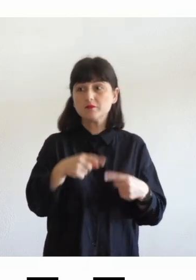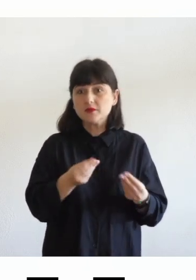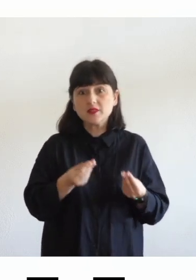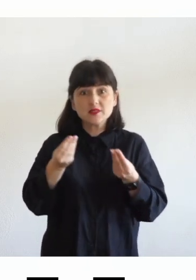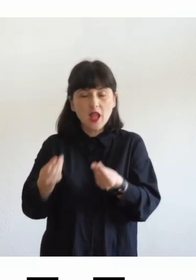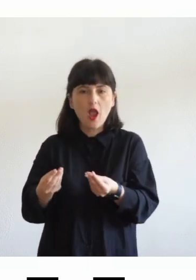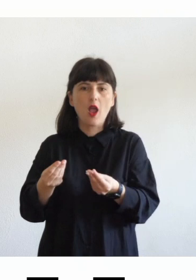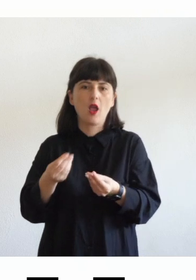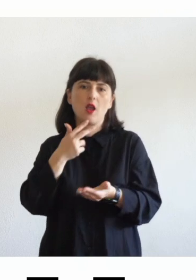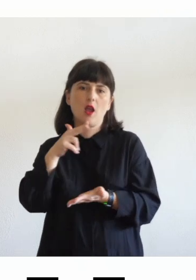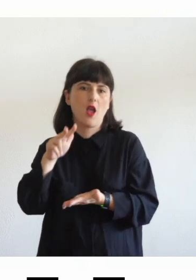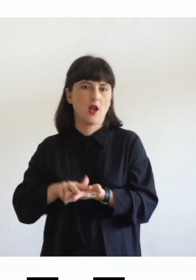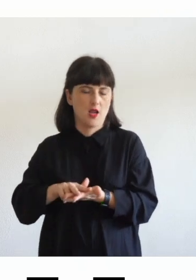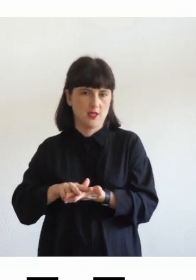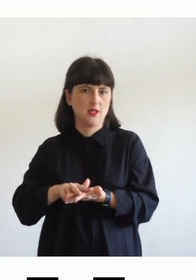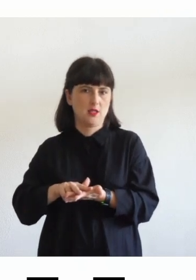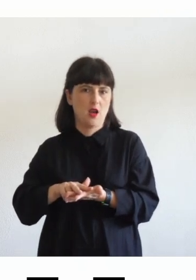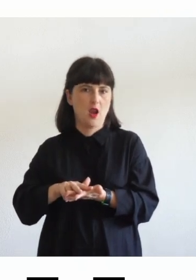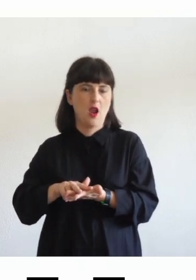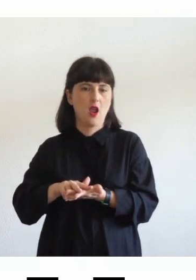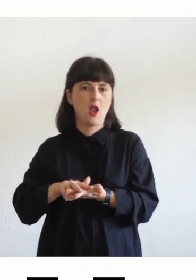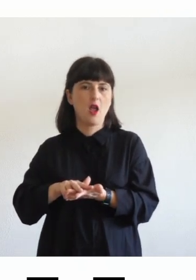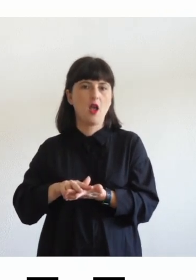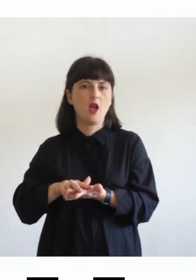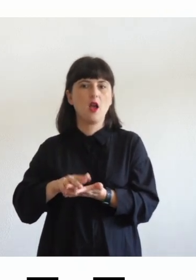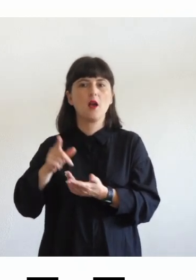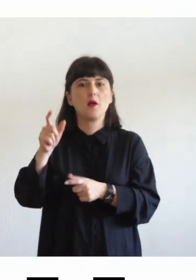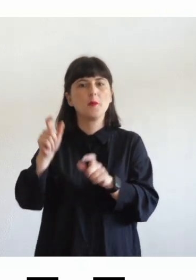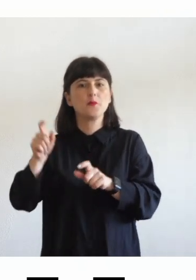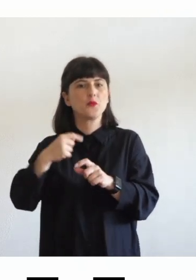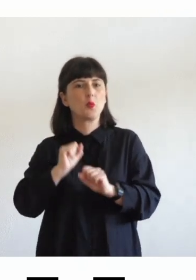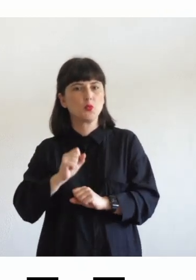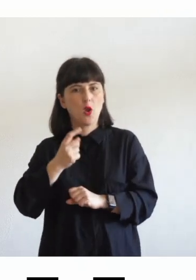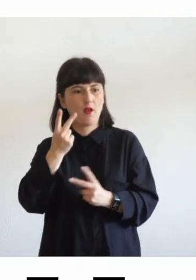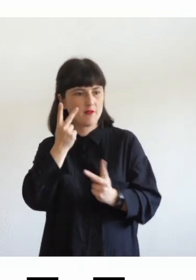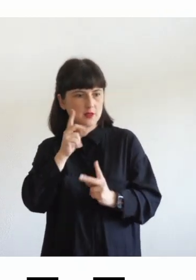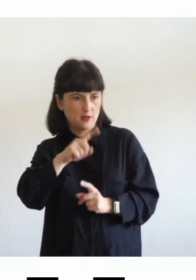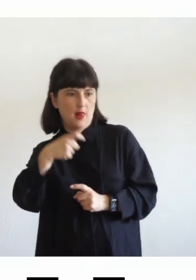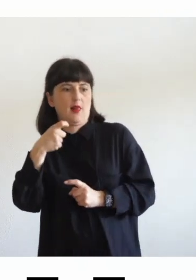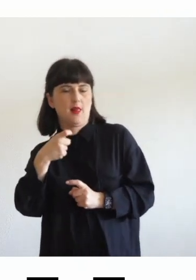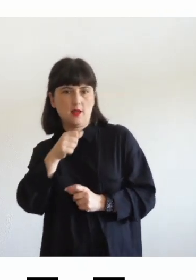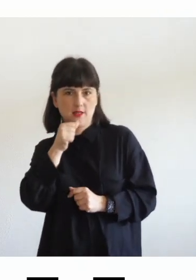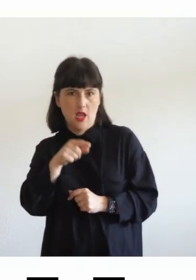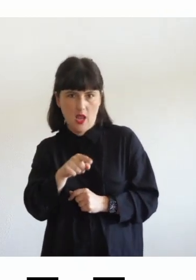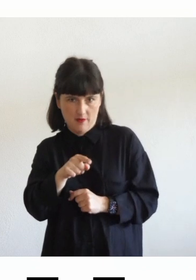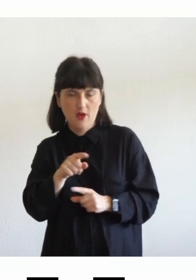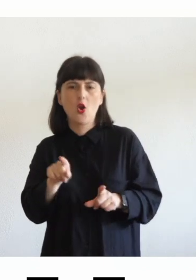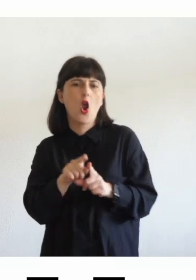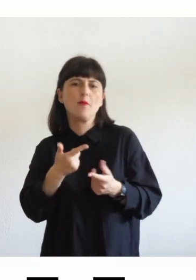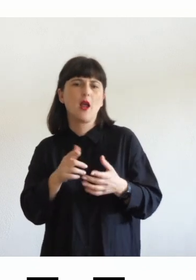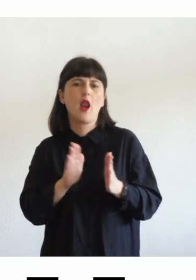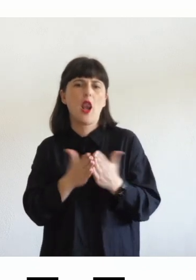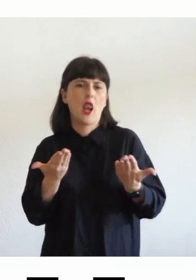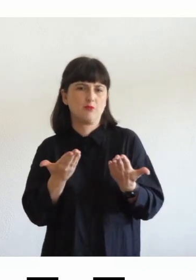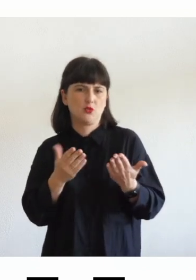la permanenza dell'ancoraggio visivo perché è esattamente come il libro scolastico perché è il pdf di